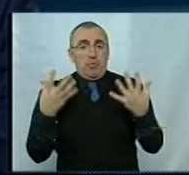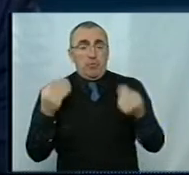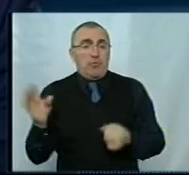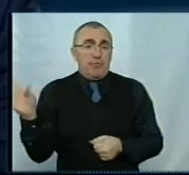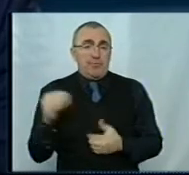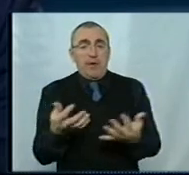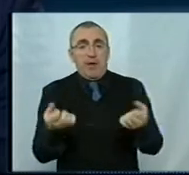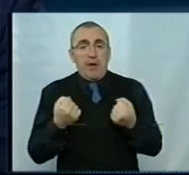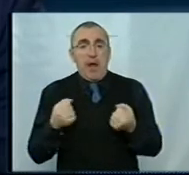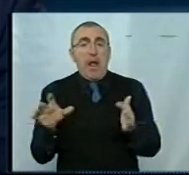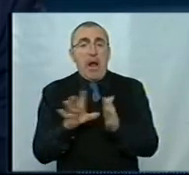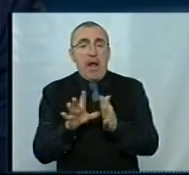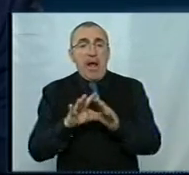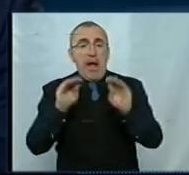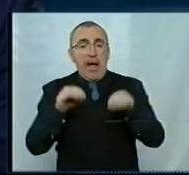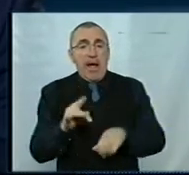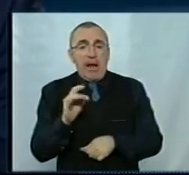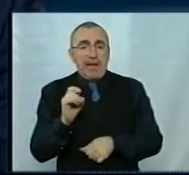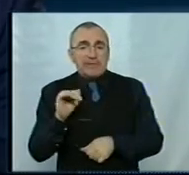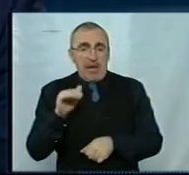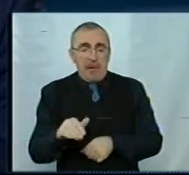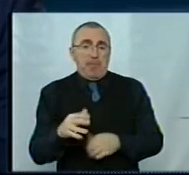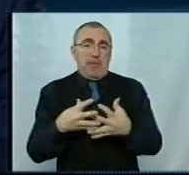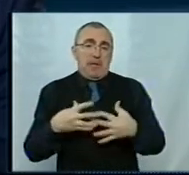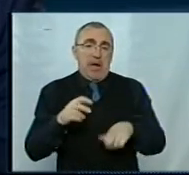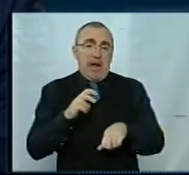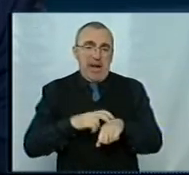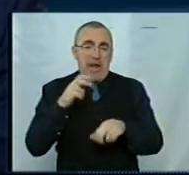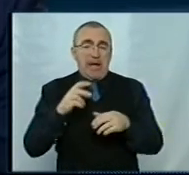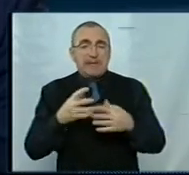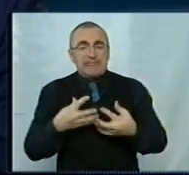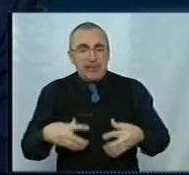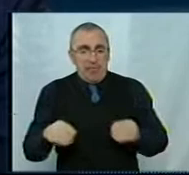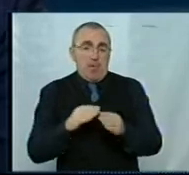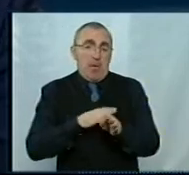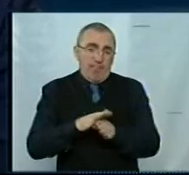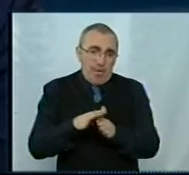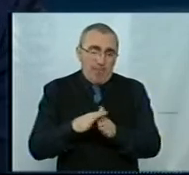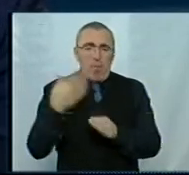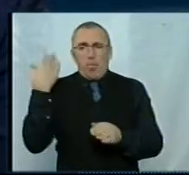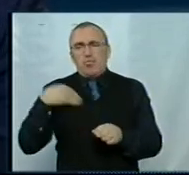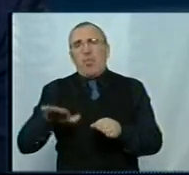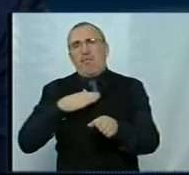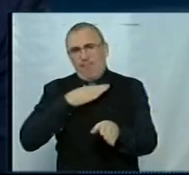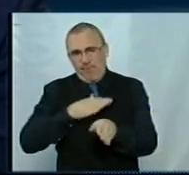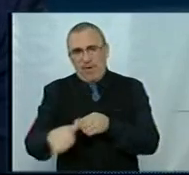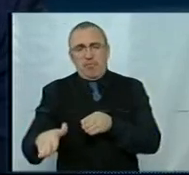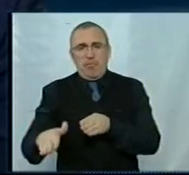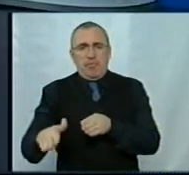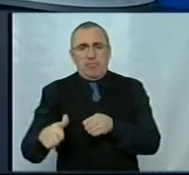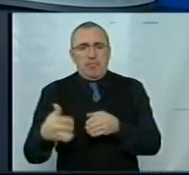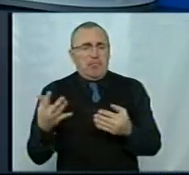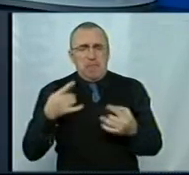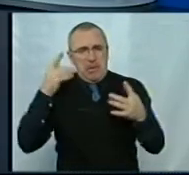отримують електронні рецепти з лікарями сімейними. Та сама процедура відбувається, відбулася і продовжується. Якось це